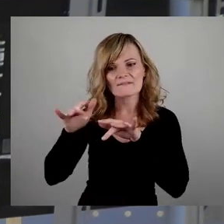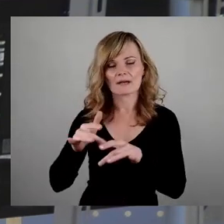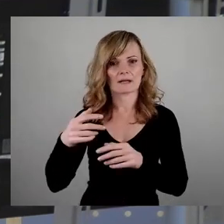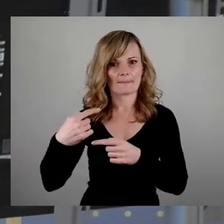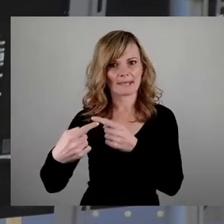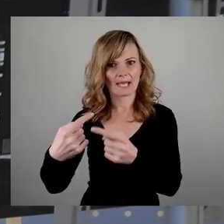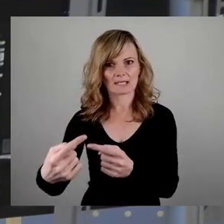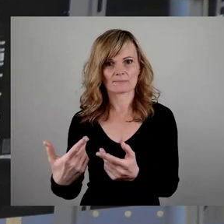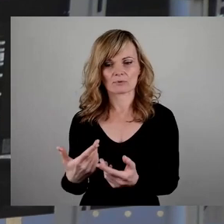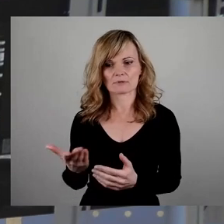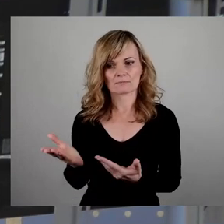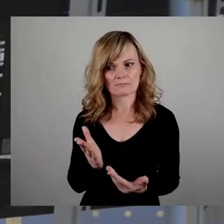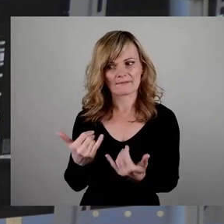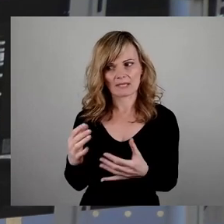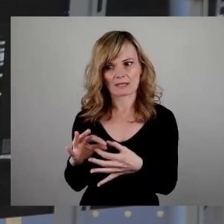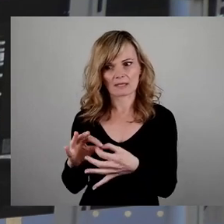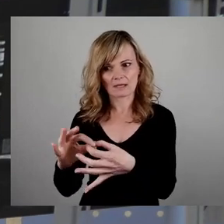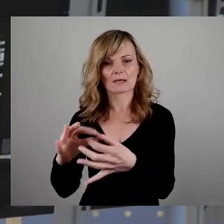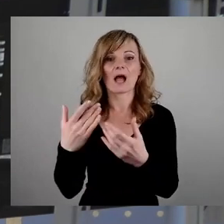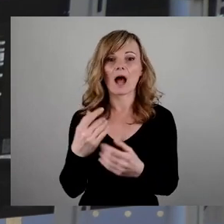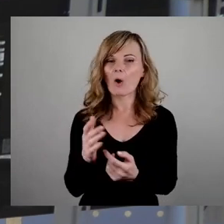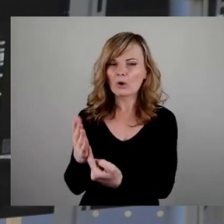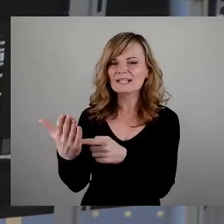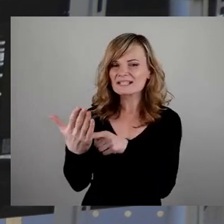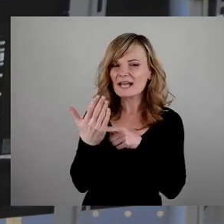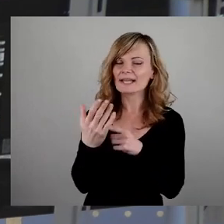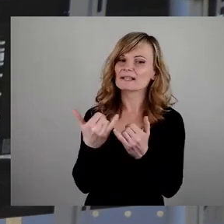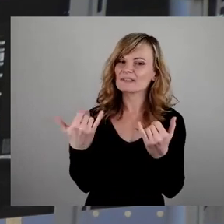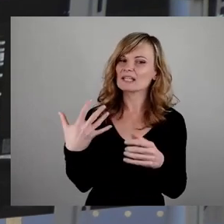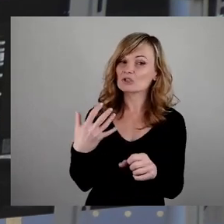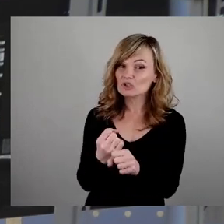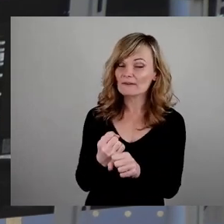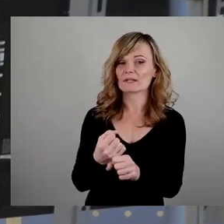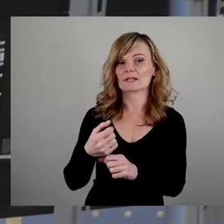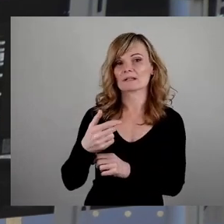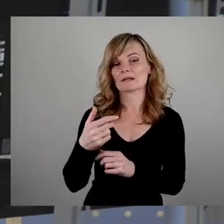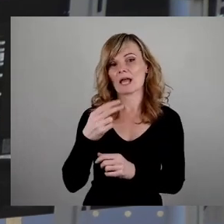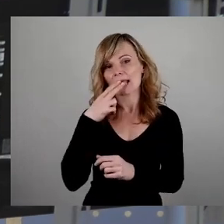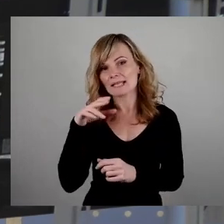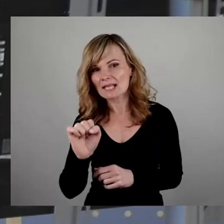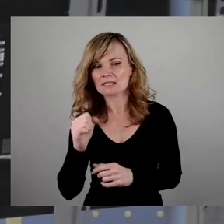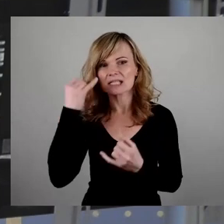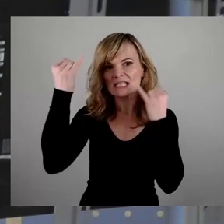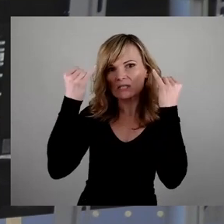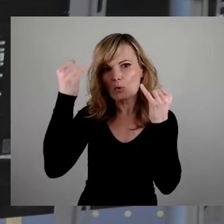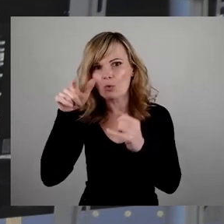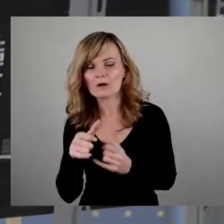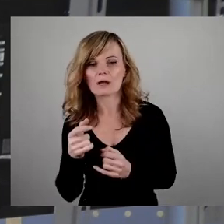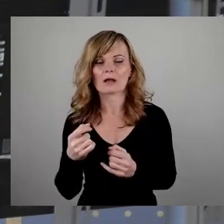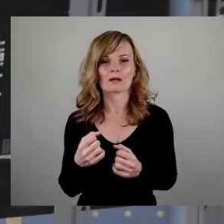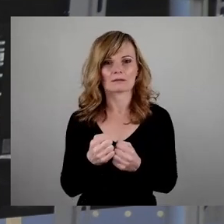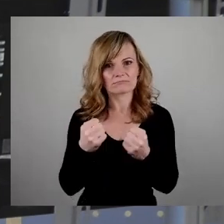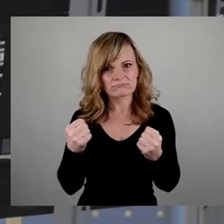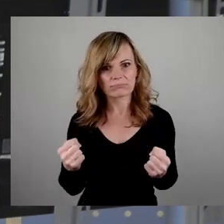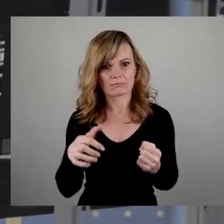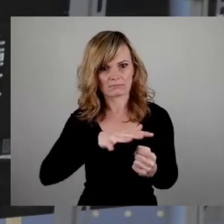offengelegt, wie es die nationalsozialistischen Ideologen geschafft haben, einen Großteil der deutschen Bevölkerung von